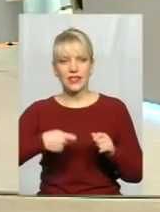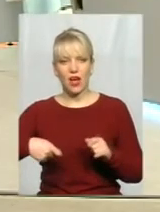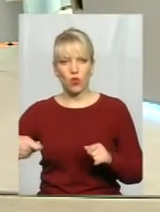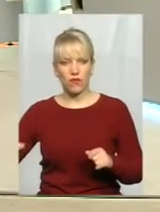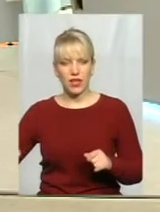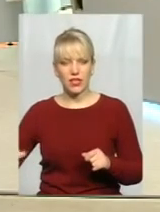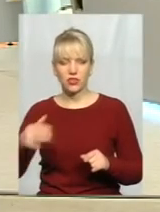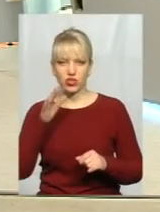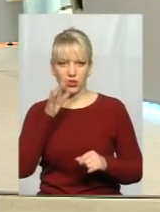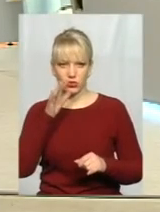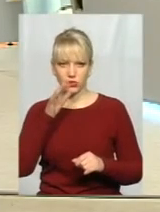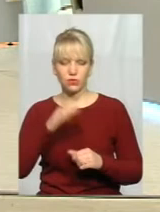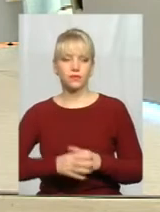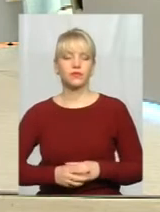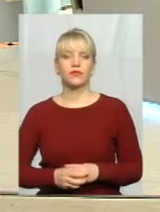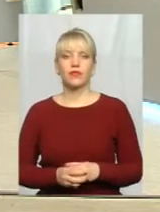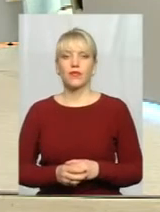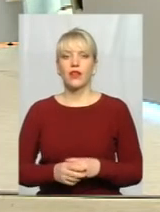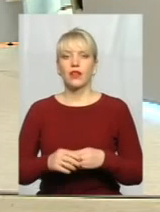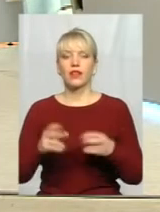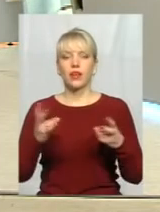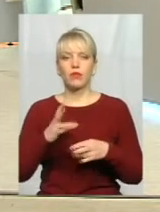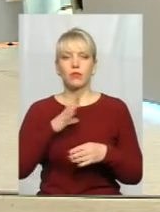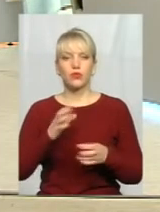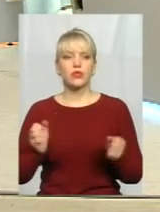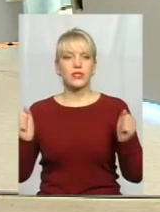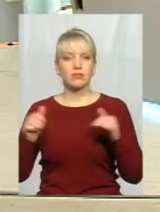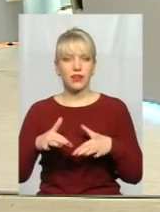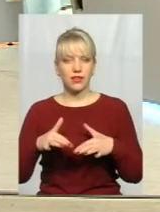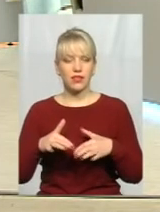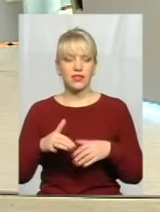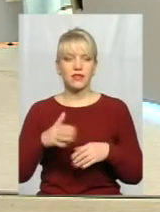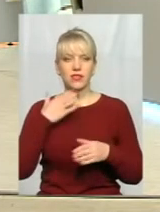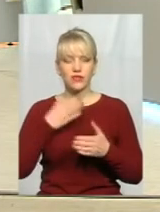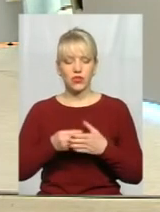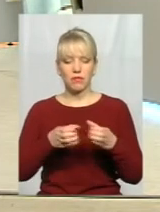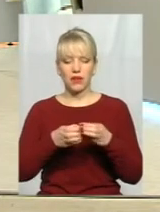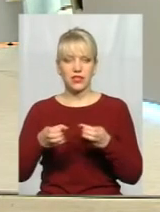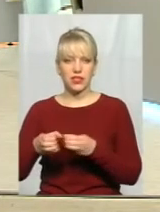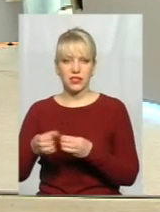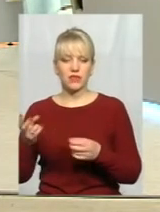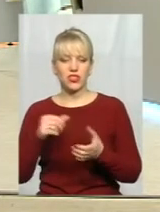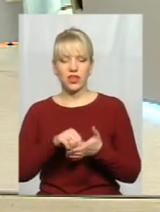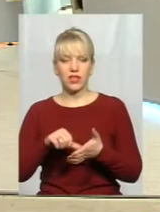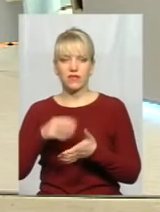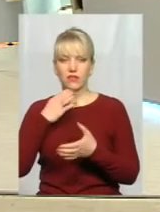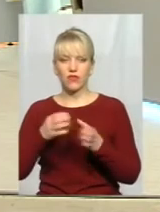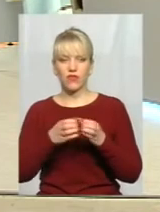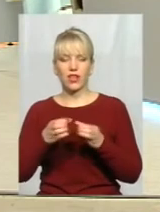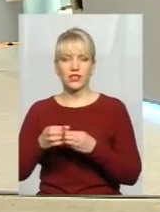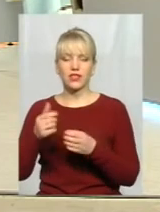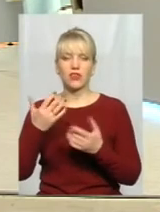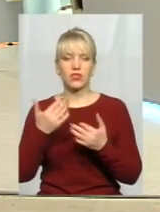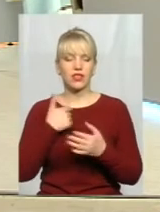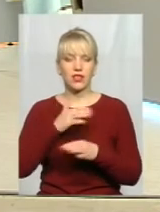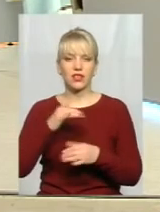Затягування часу. Треба було збирати своїх партійців, членів своєї фракції. І оскільки я не